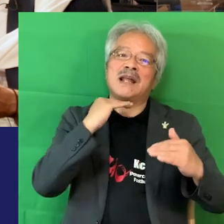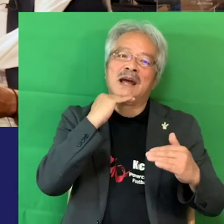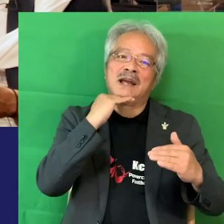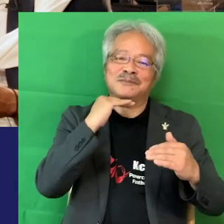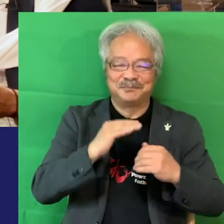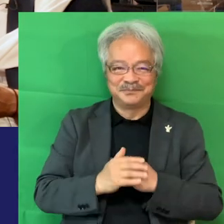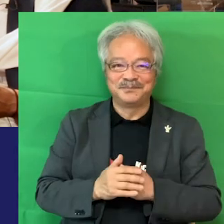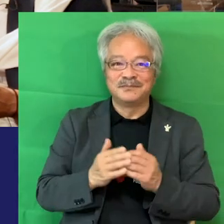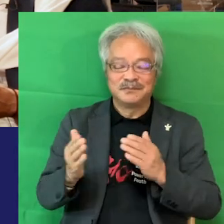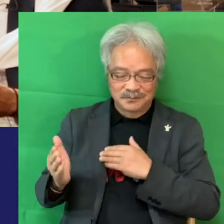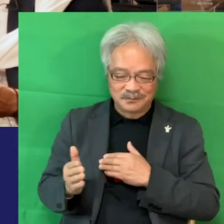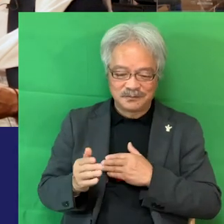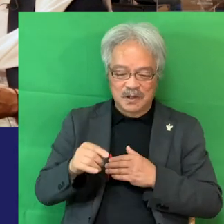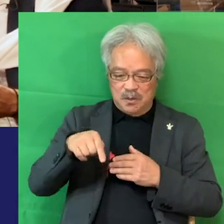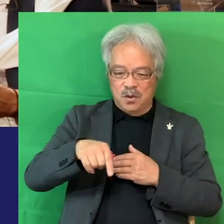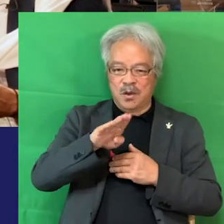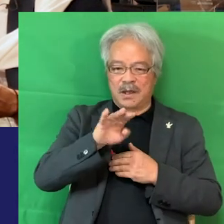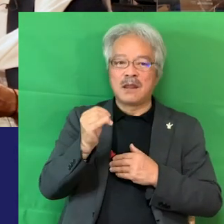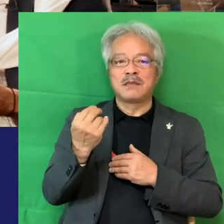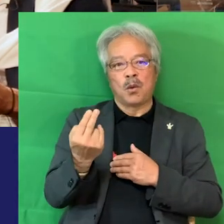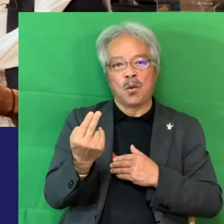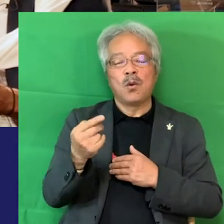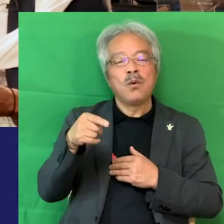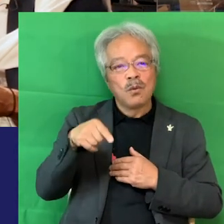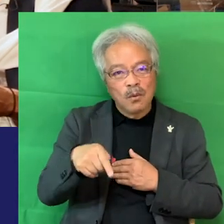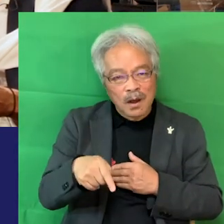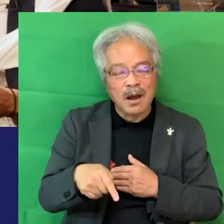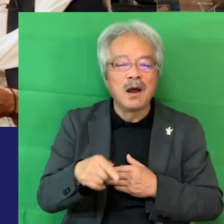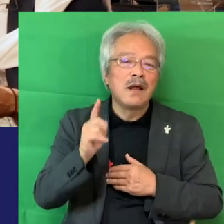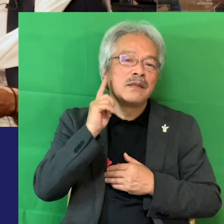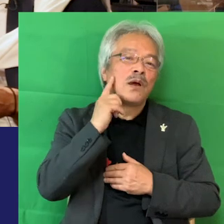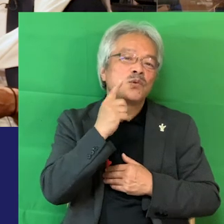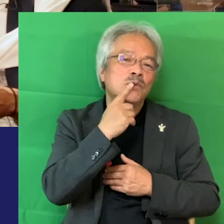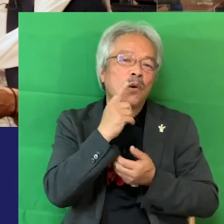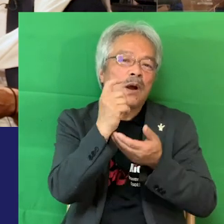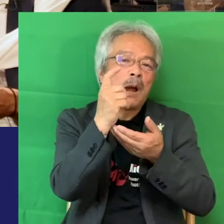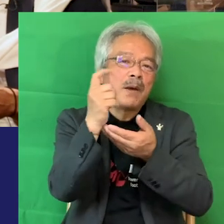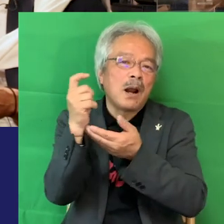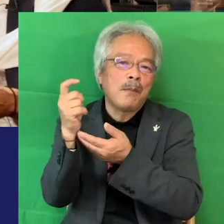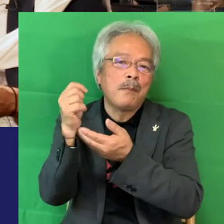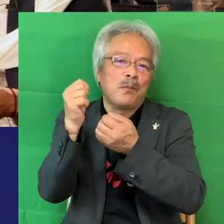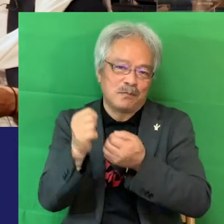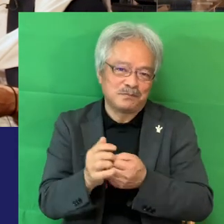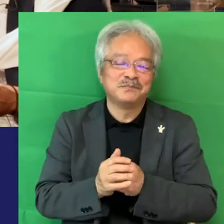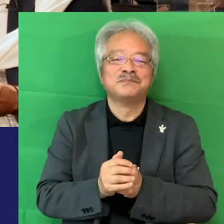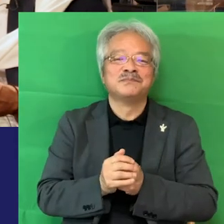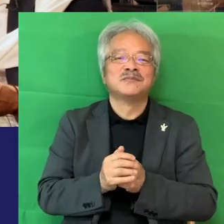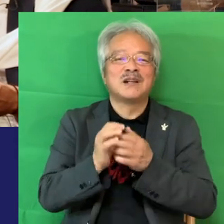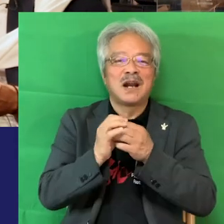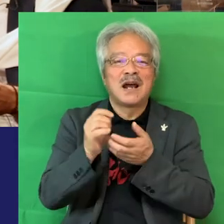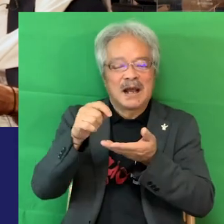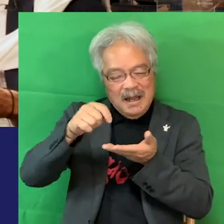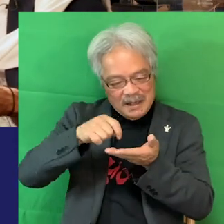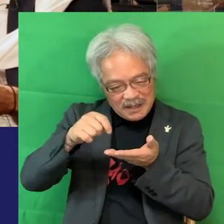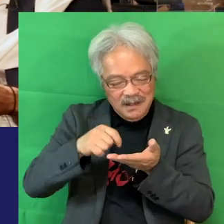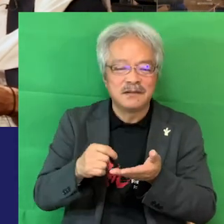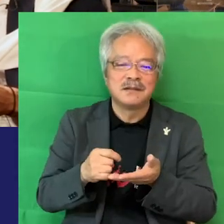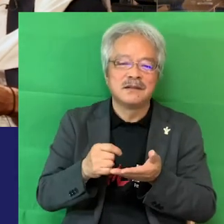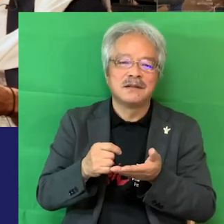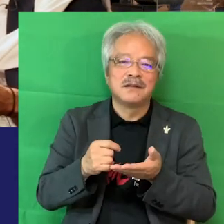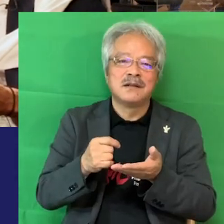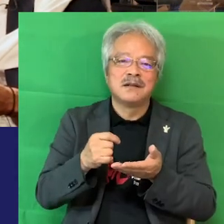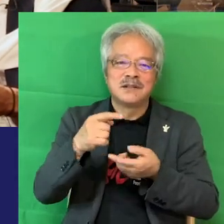デフカメラマンも多いしデフの人多いんですよなので書いたり簡単な手話だったり